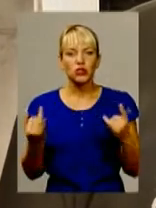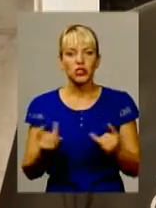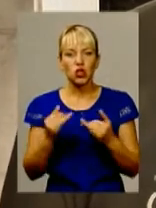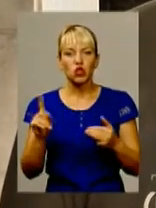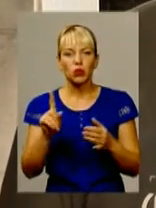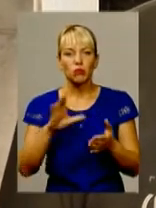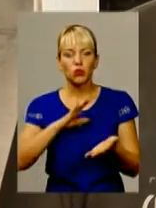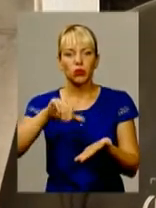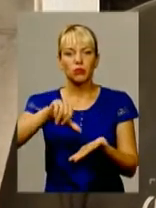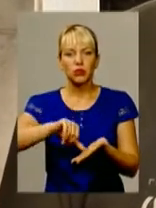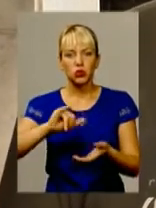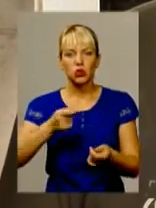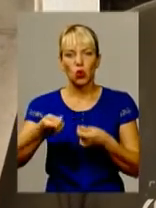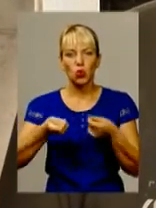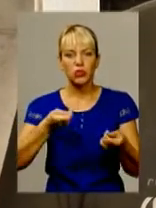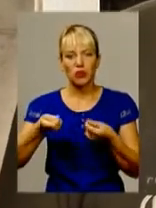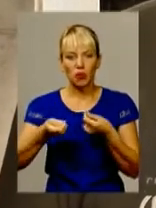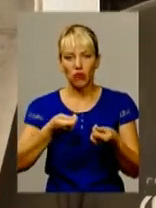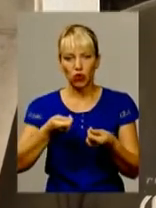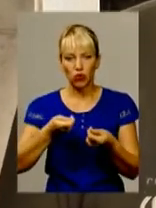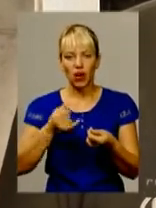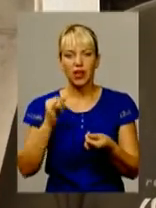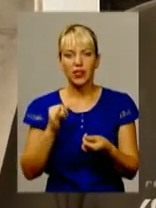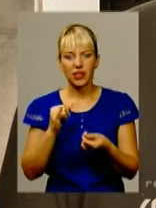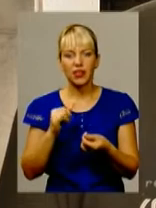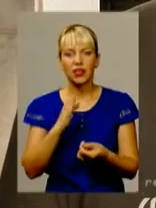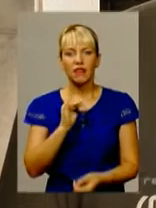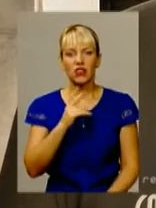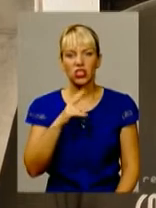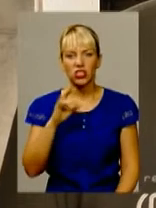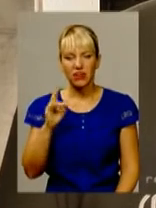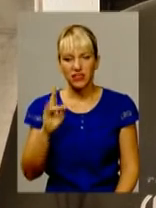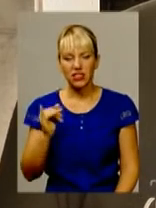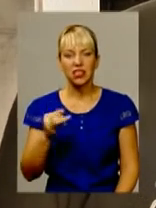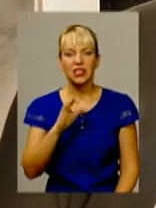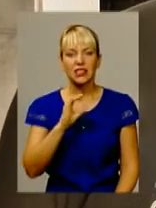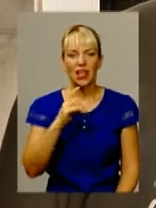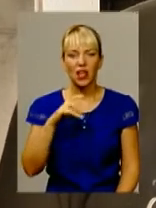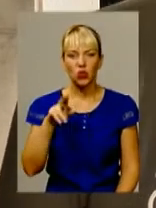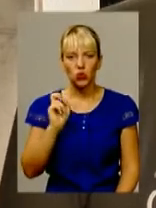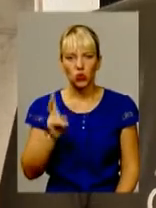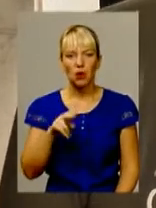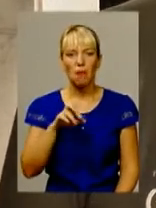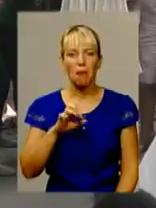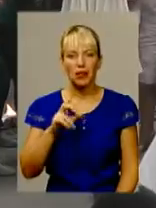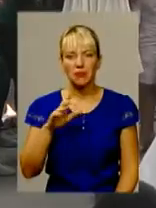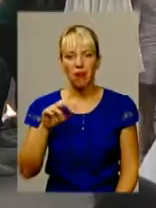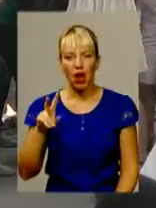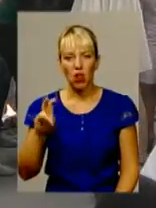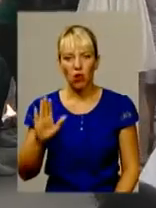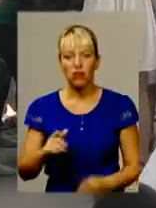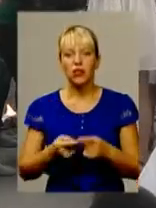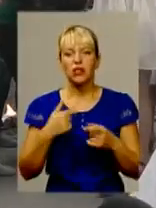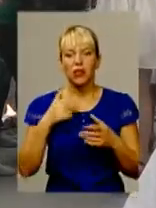присутніми в органах самоврядування і Вишнівської, і Сердюк, і Беспалов, тобто бути присутніми, бути депутатом. Нам